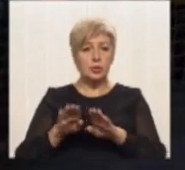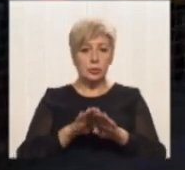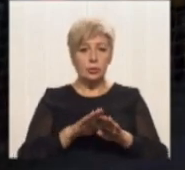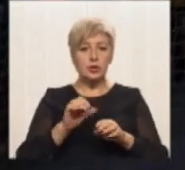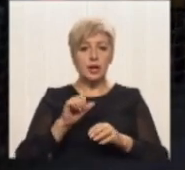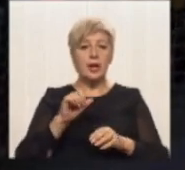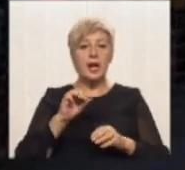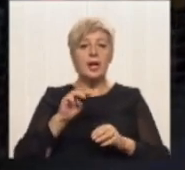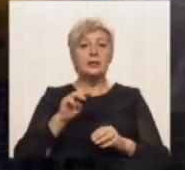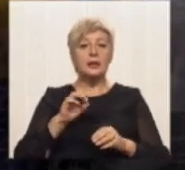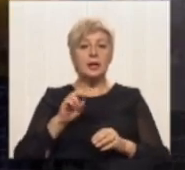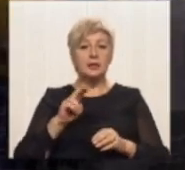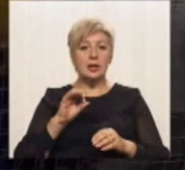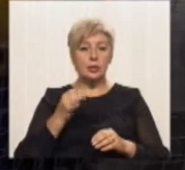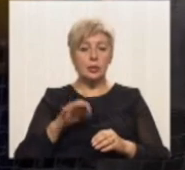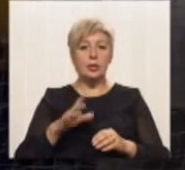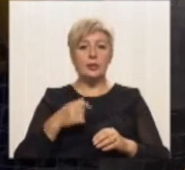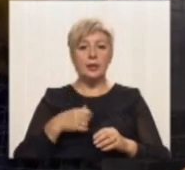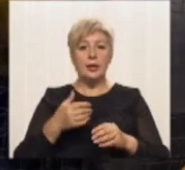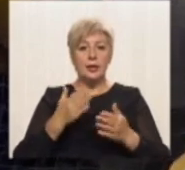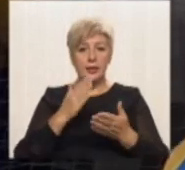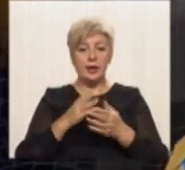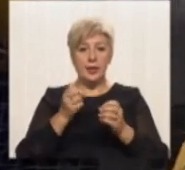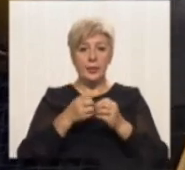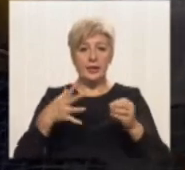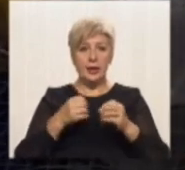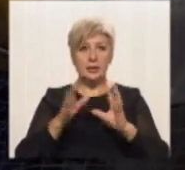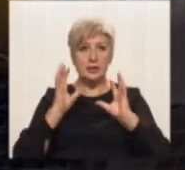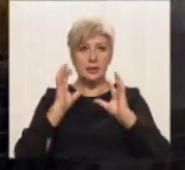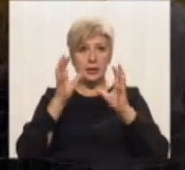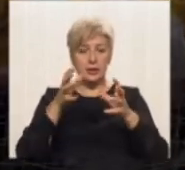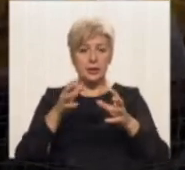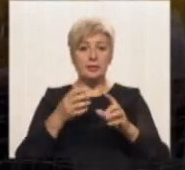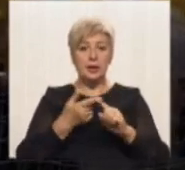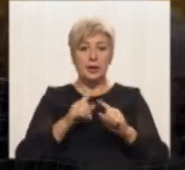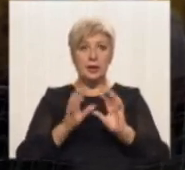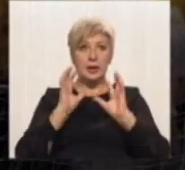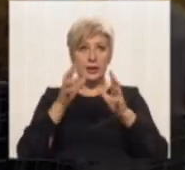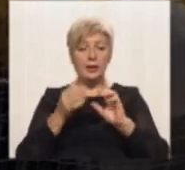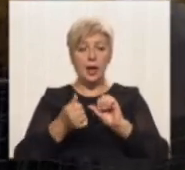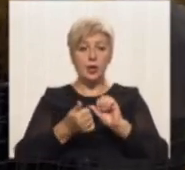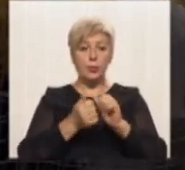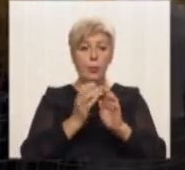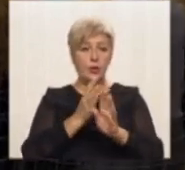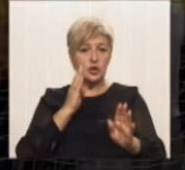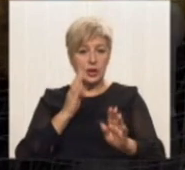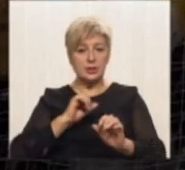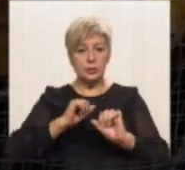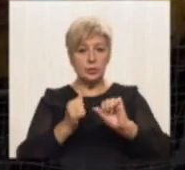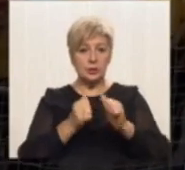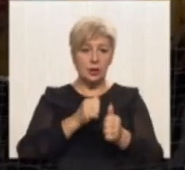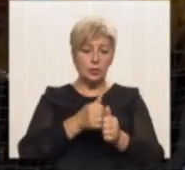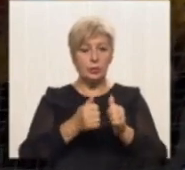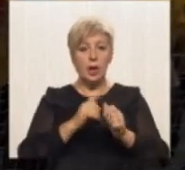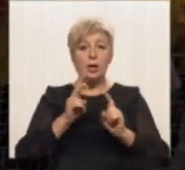техніка. Є 15 кутків, які брусають по черзі друг за другом. І той, що більше